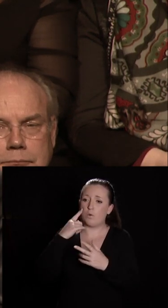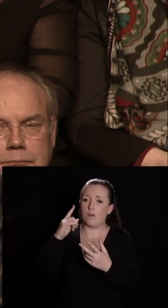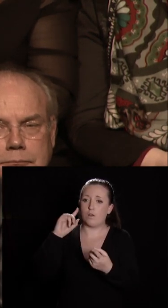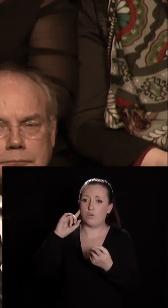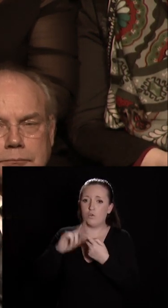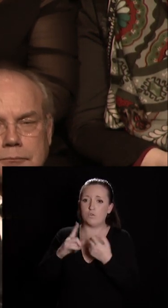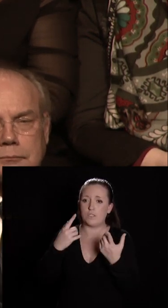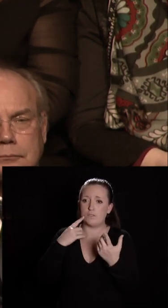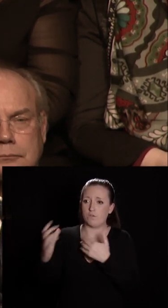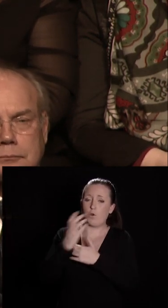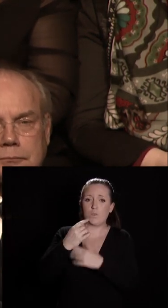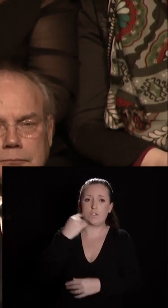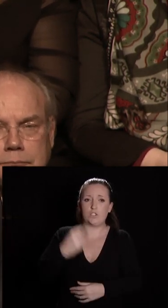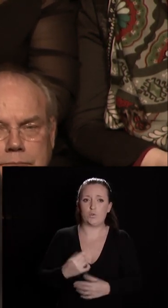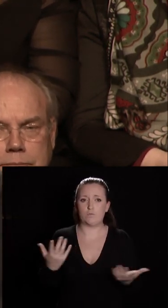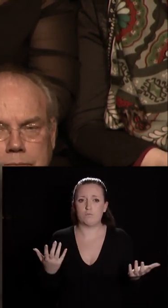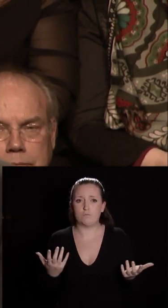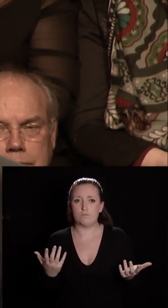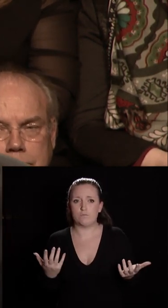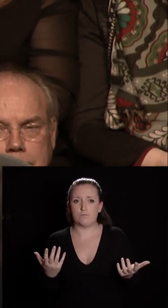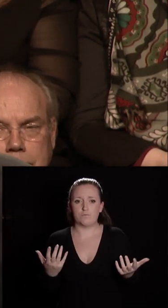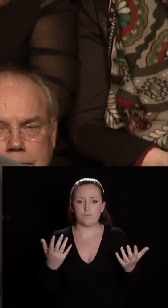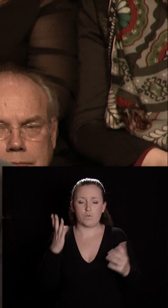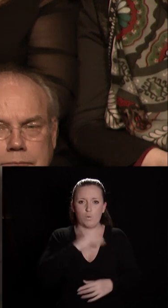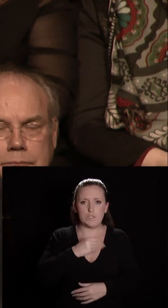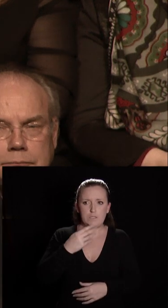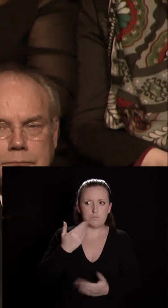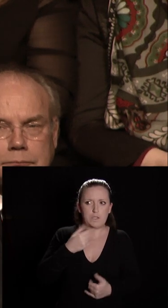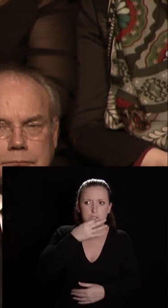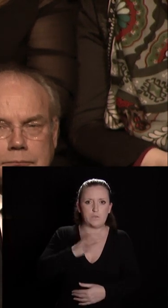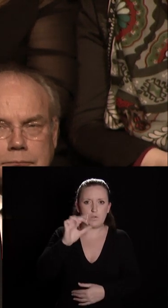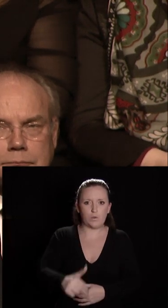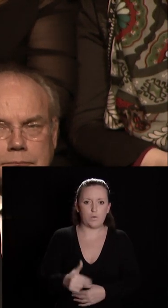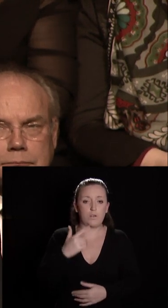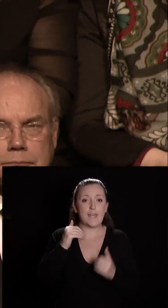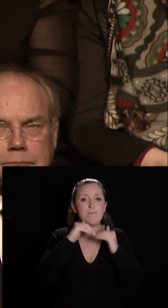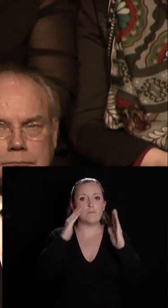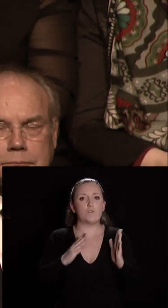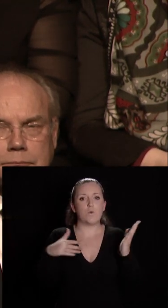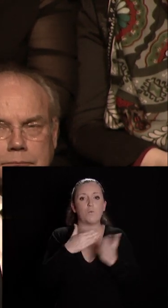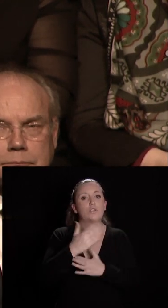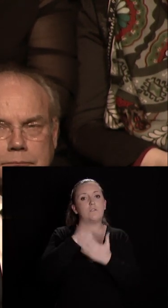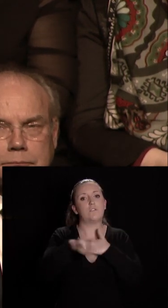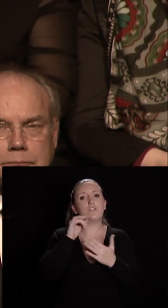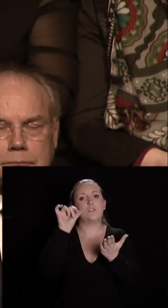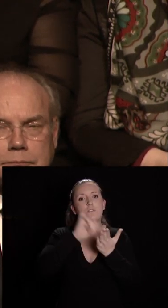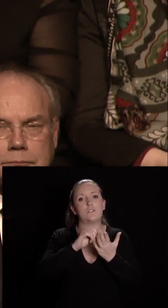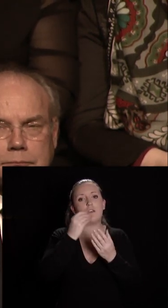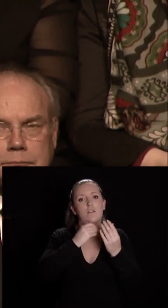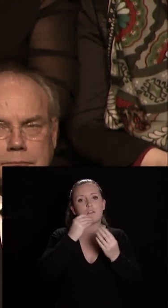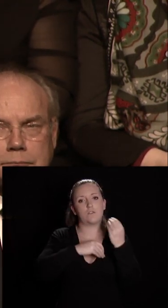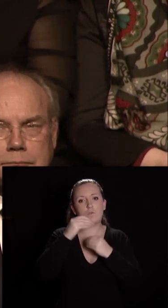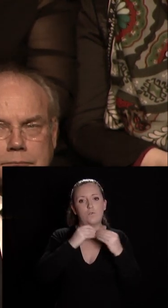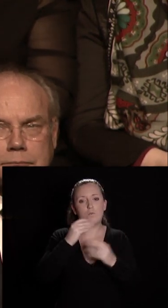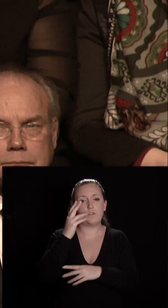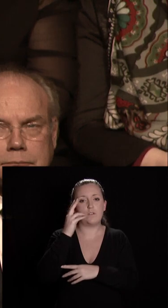contre Dijon. Je ne sais plus si j'avais eu l'occasion de vous le dire mais la maison du projet dans la cité internationale de la gastronomie dans